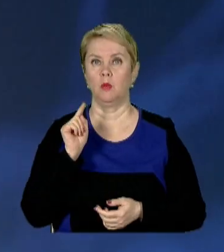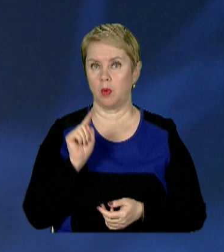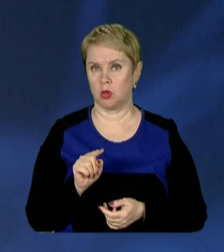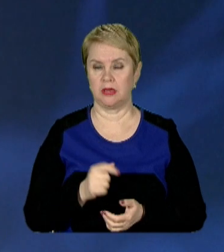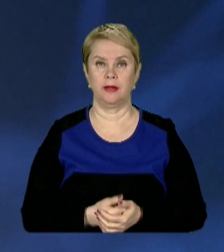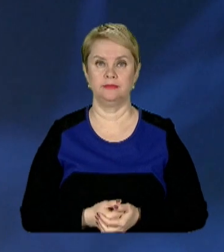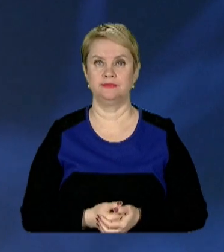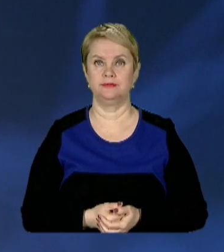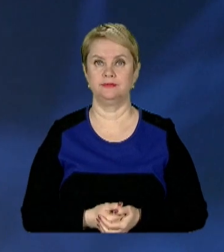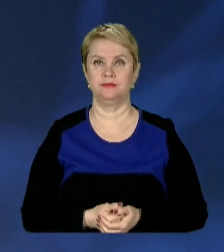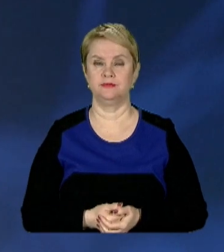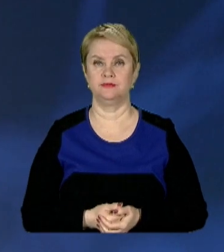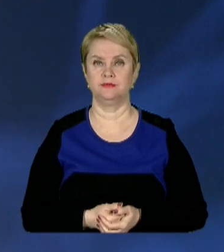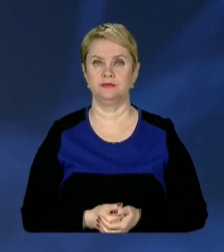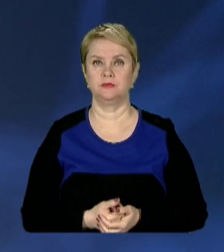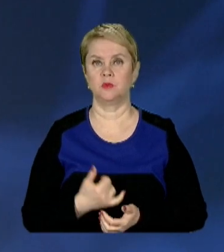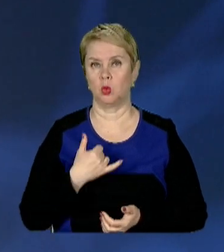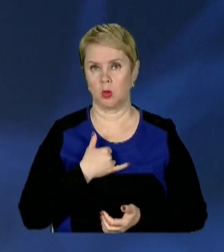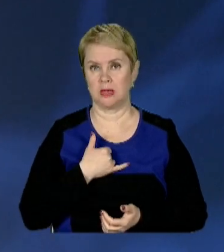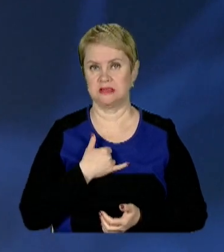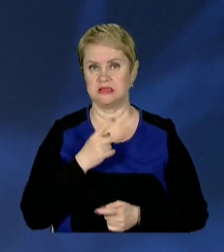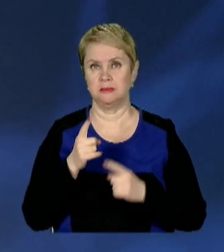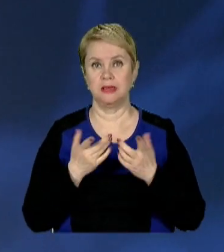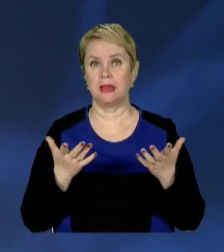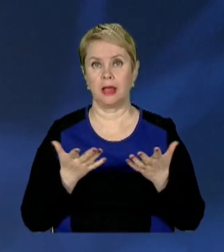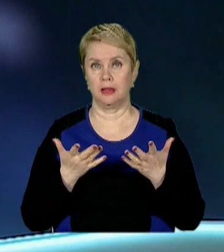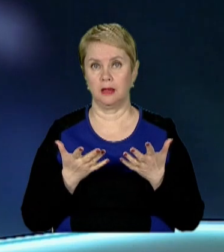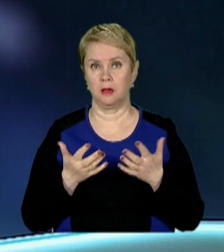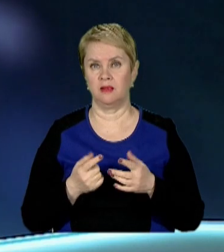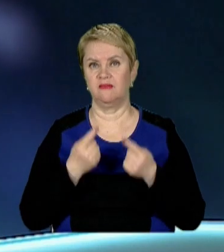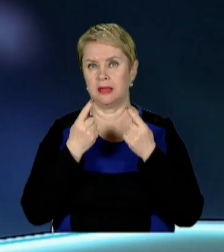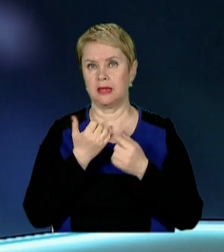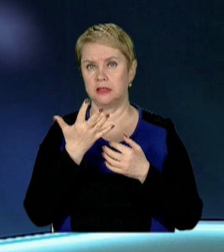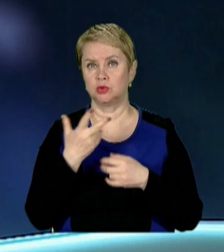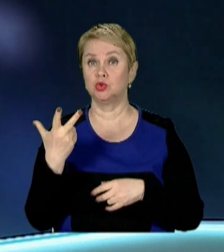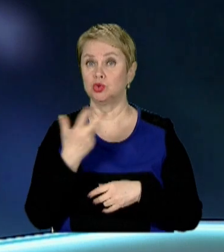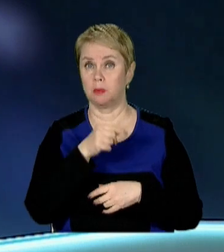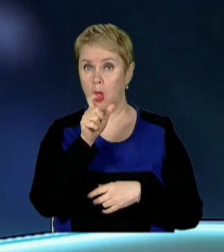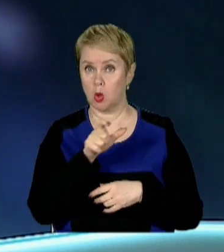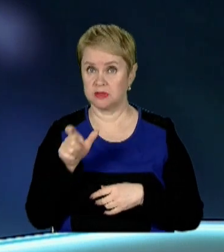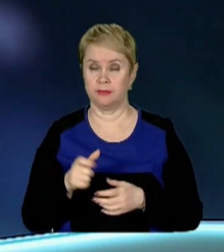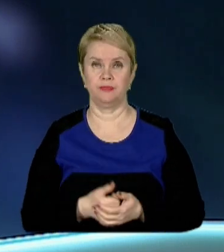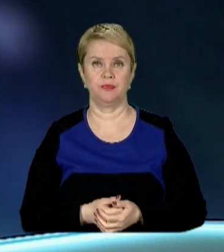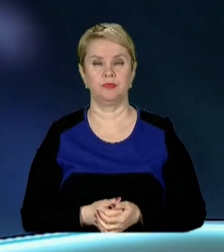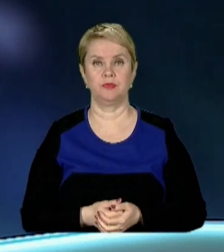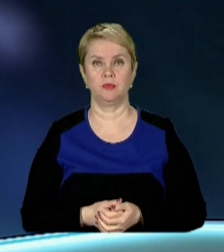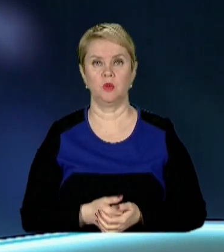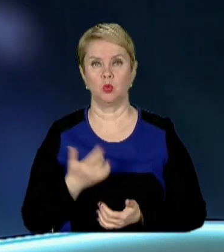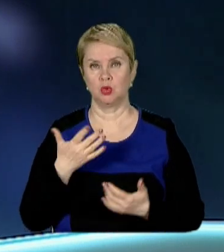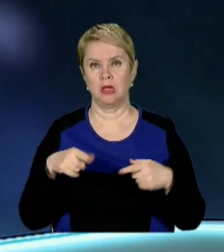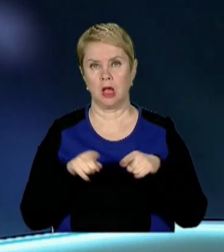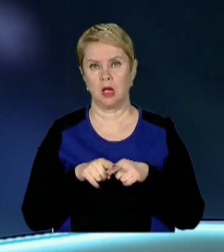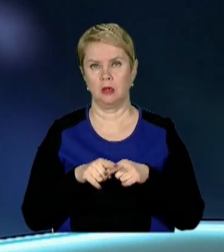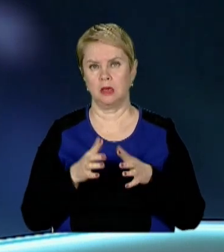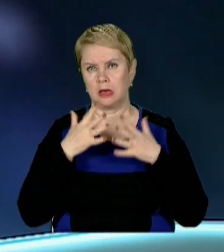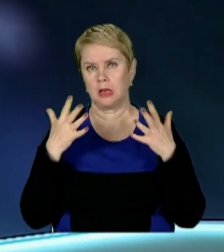у нас зміни, які вже велика кількість щеплених осіб. Тому вже такої